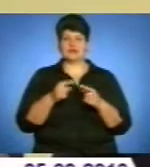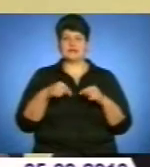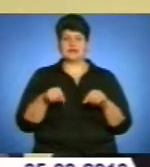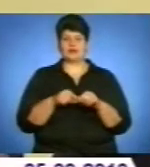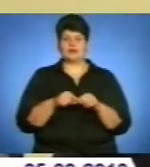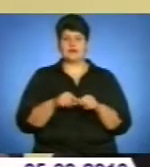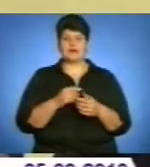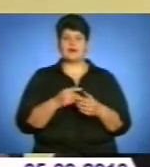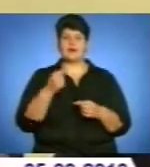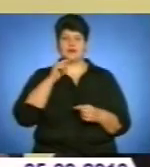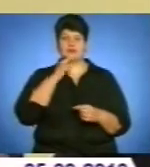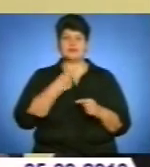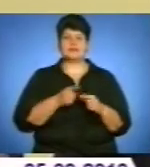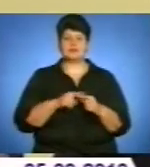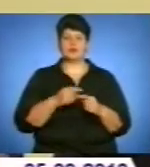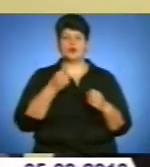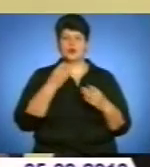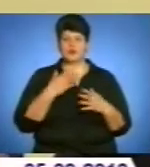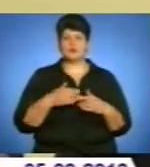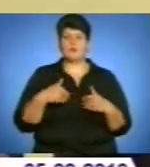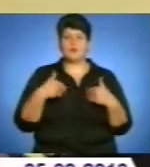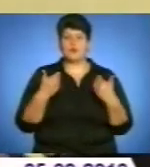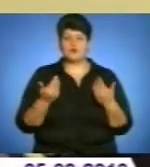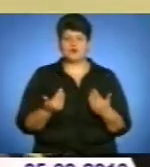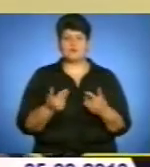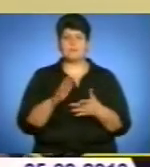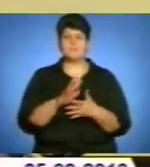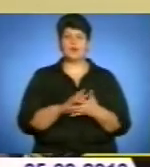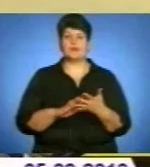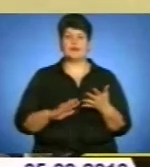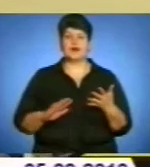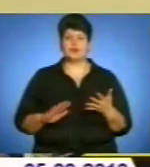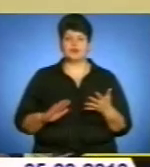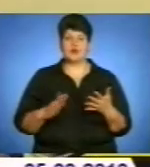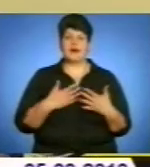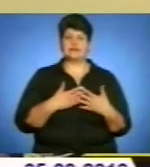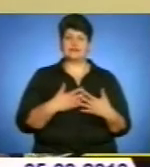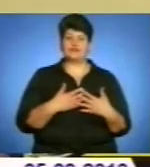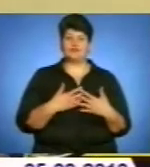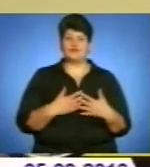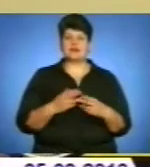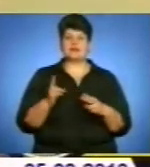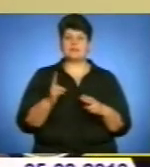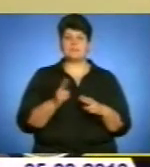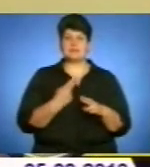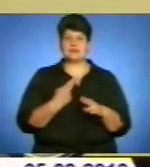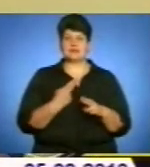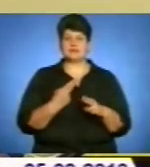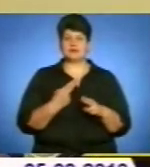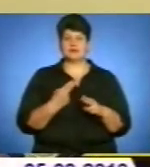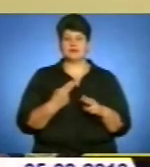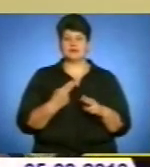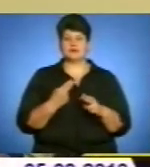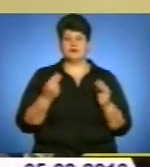Це буде хорошим, далі поштовхов, для такого хорошого, подальшого активування безготівкових